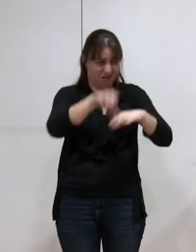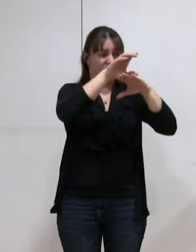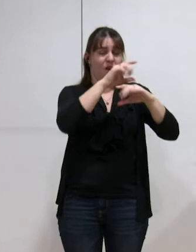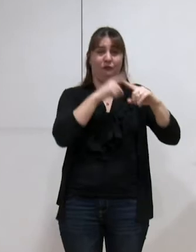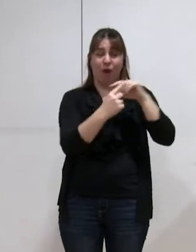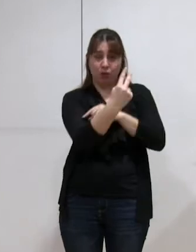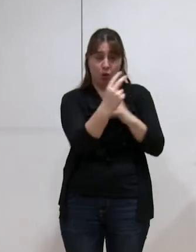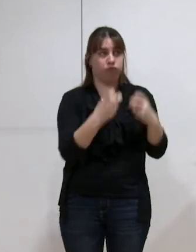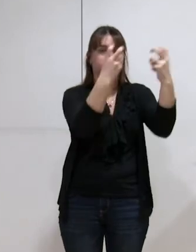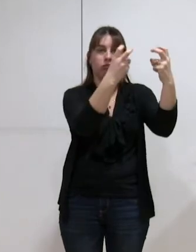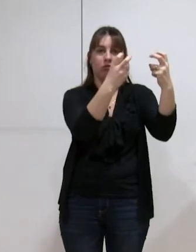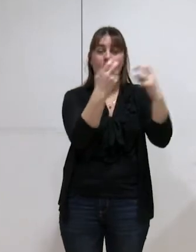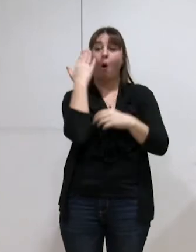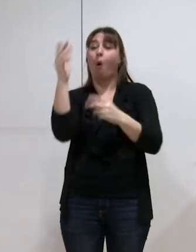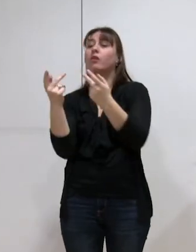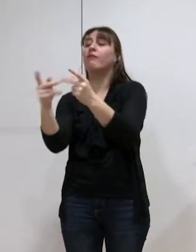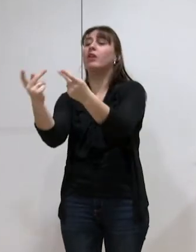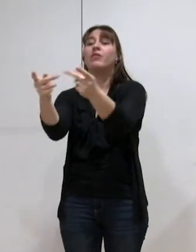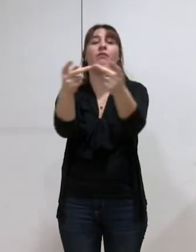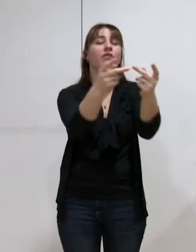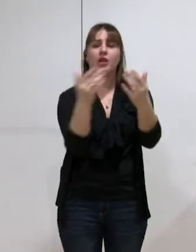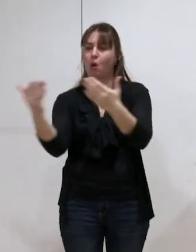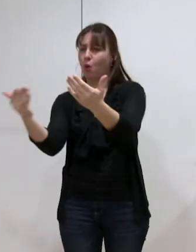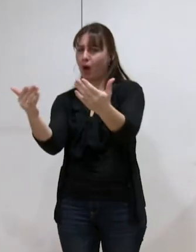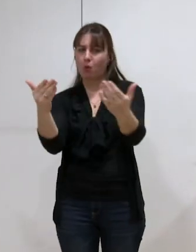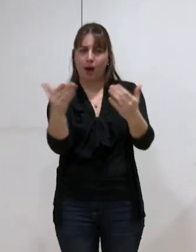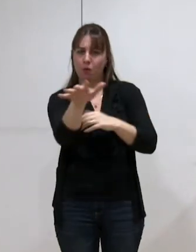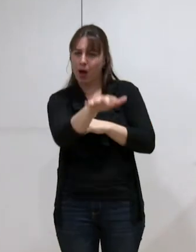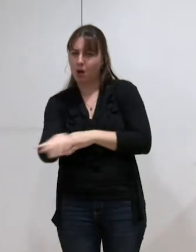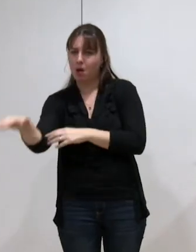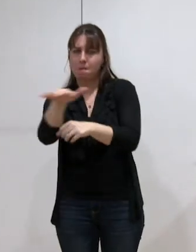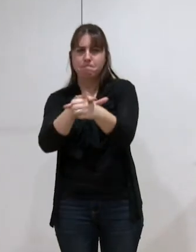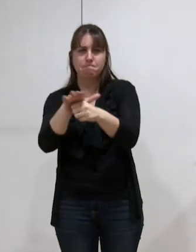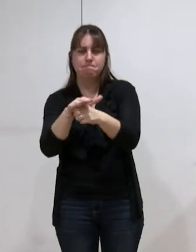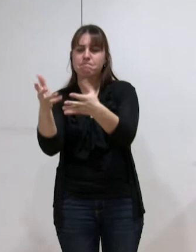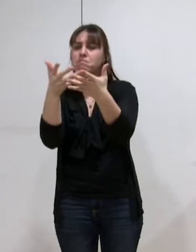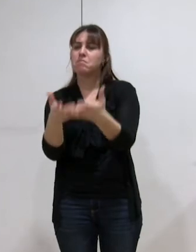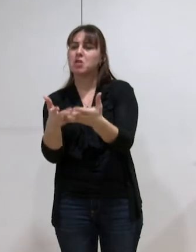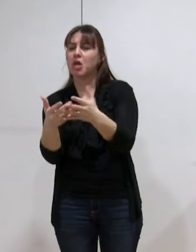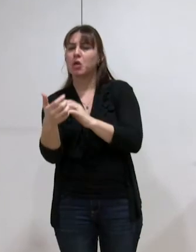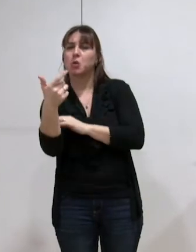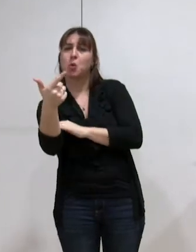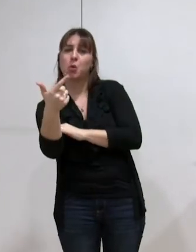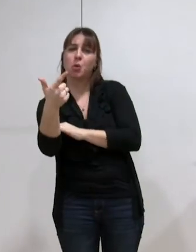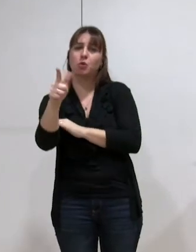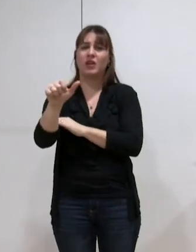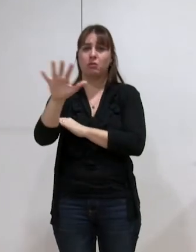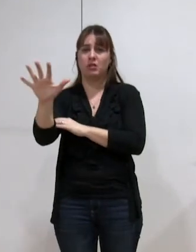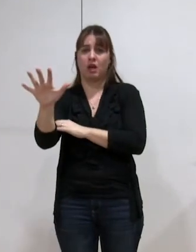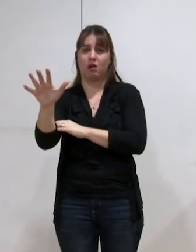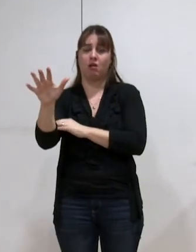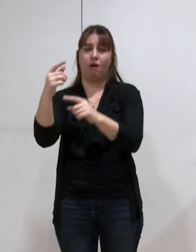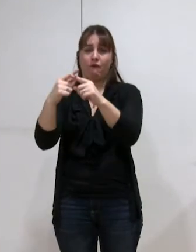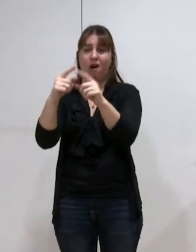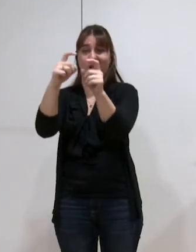toutes, toutes, toutes les autres communes de l'agglomération, on a des charges qui sont 2 à 2,5 fois plus faibles.